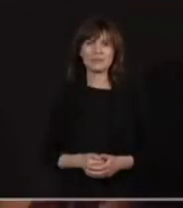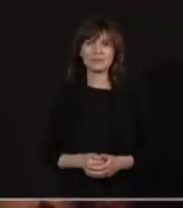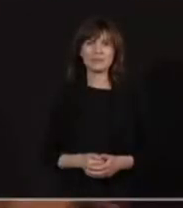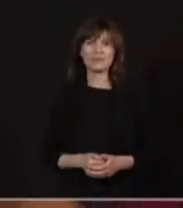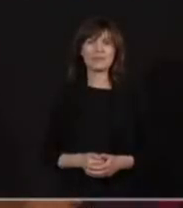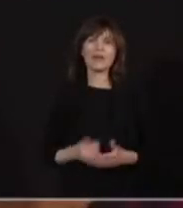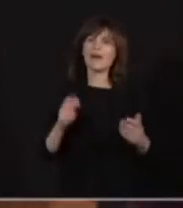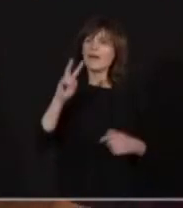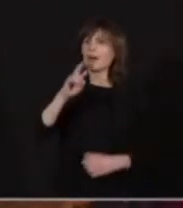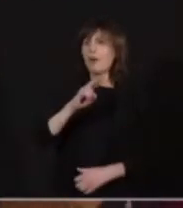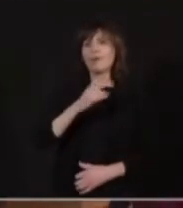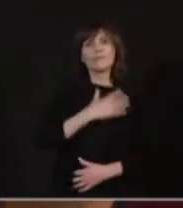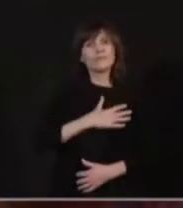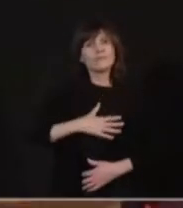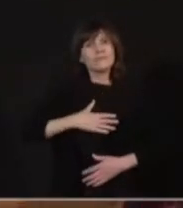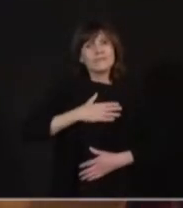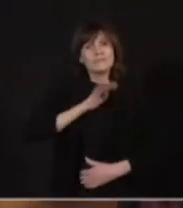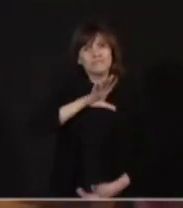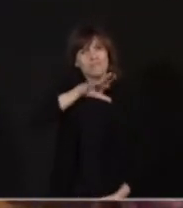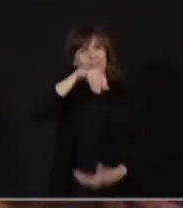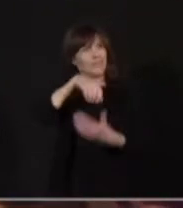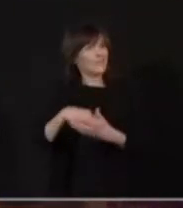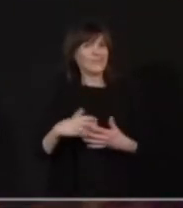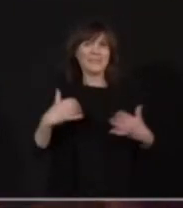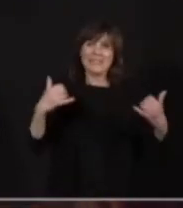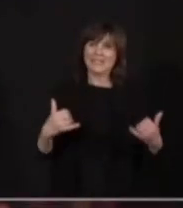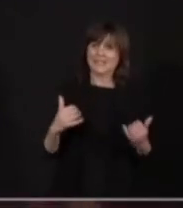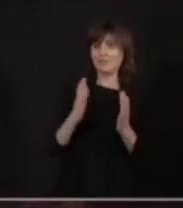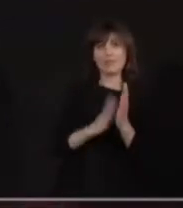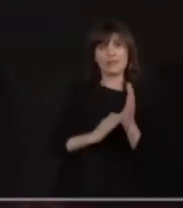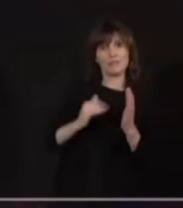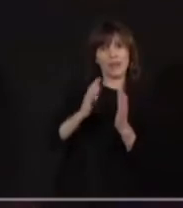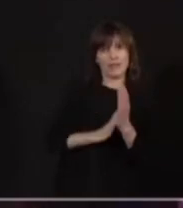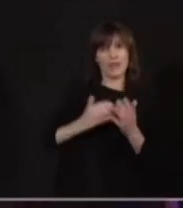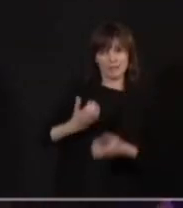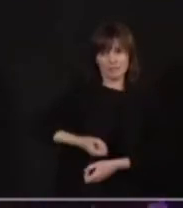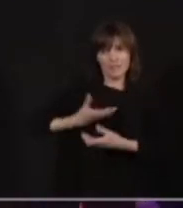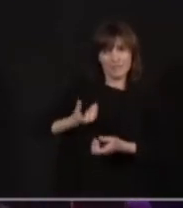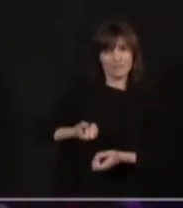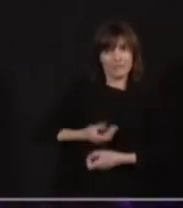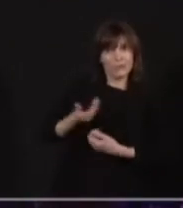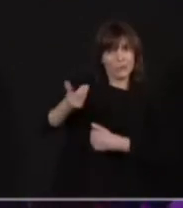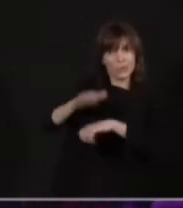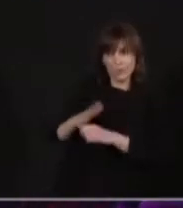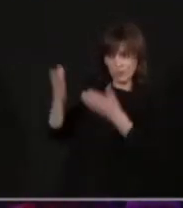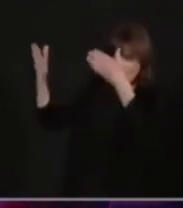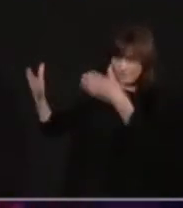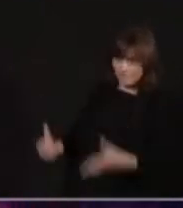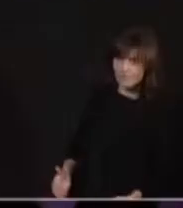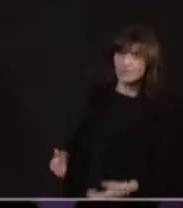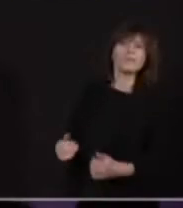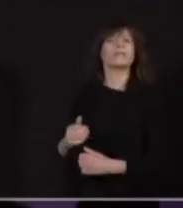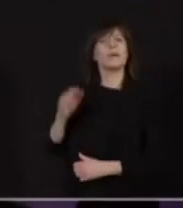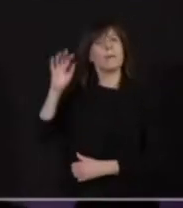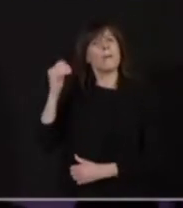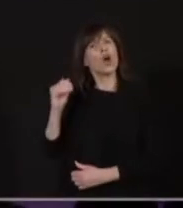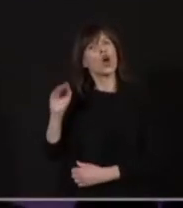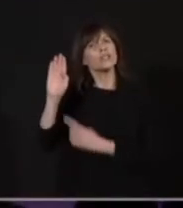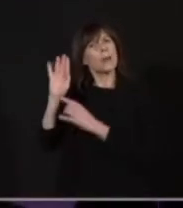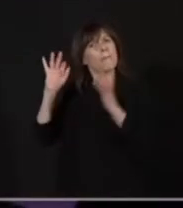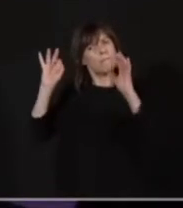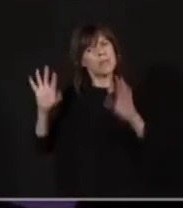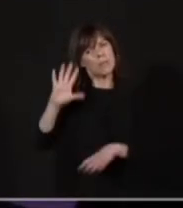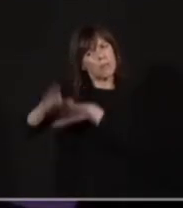Je suis vraiment ravie d'être aujourd'hui parmi vous pour parler de Fabien Roussel qui est quand même le candidat d'un monde du travail dont on ne se